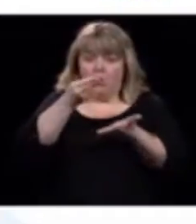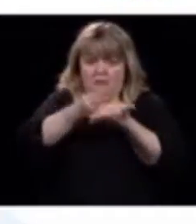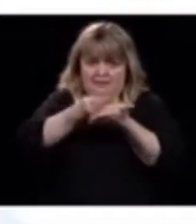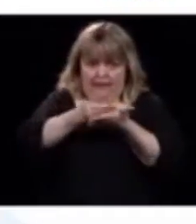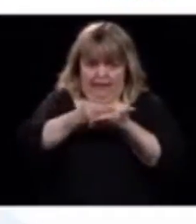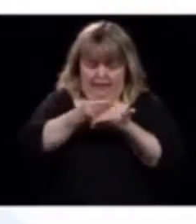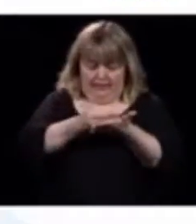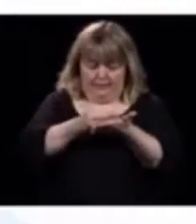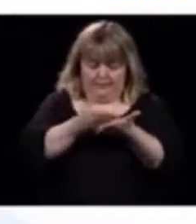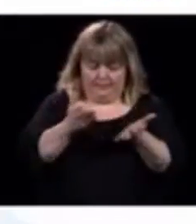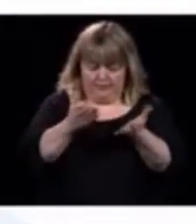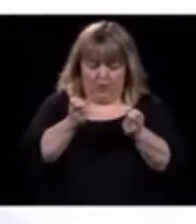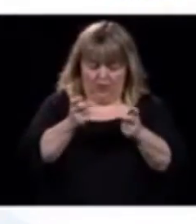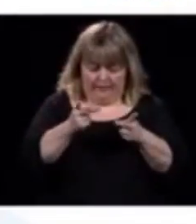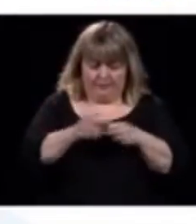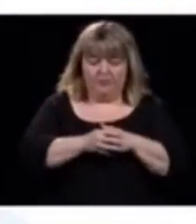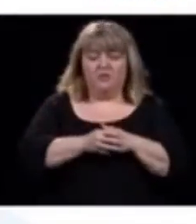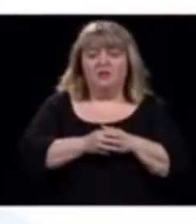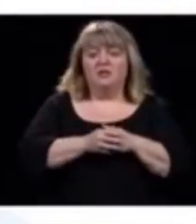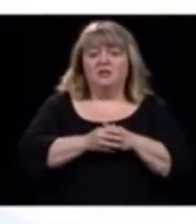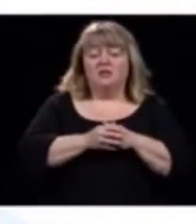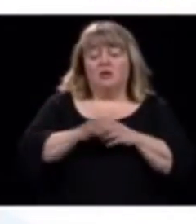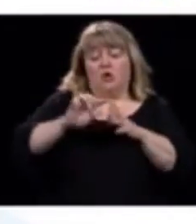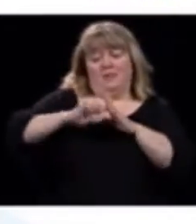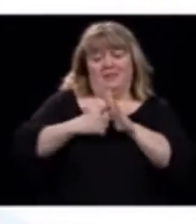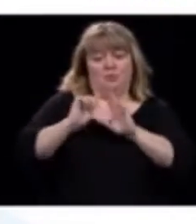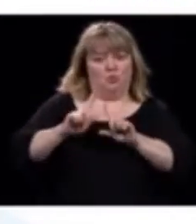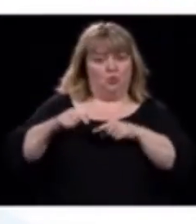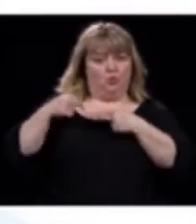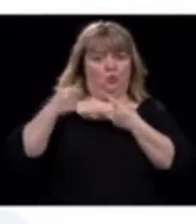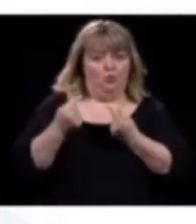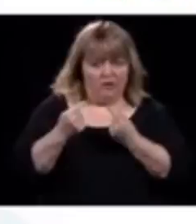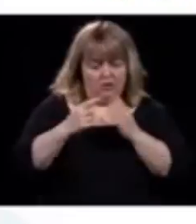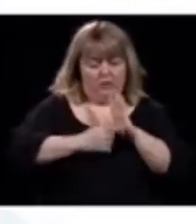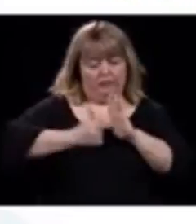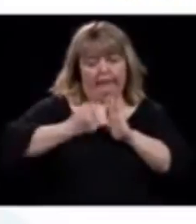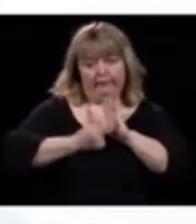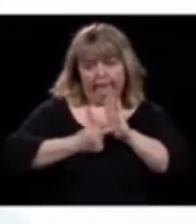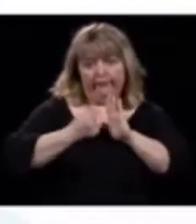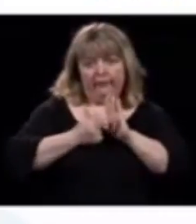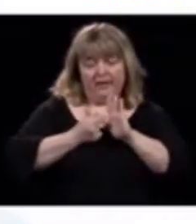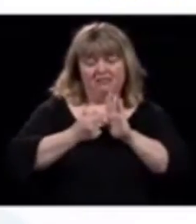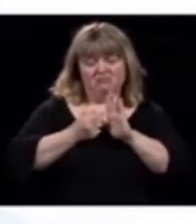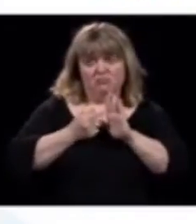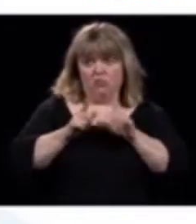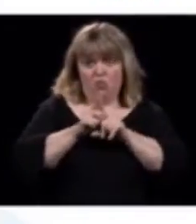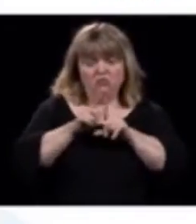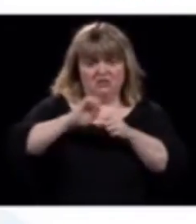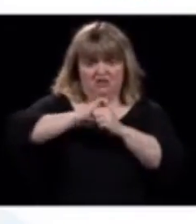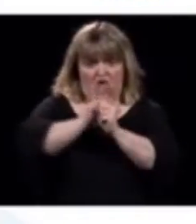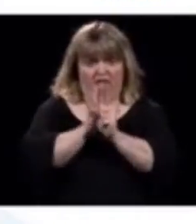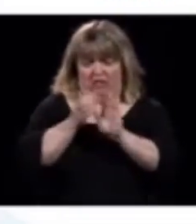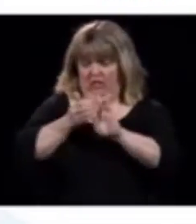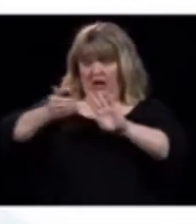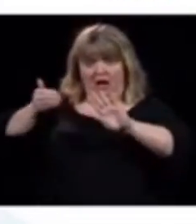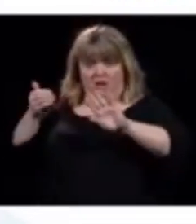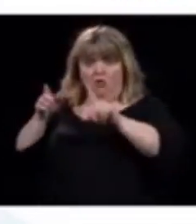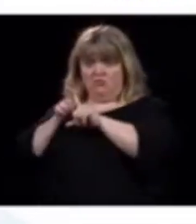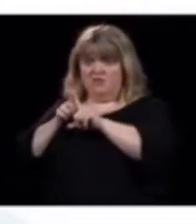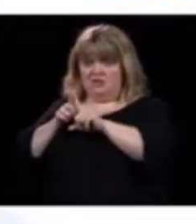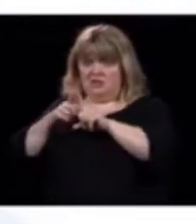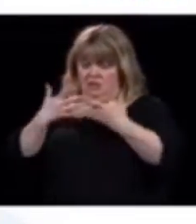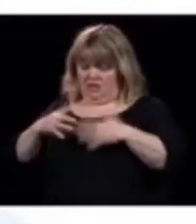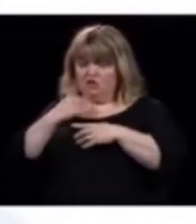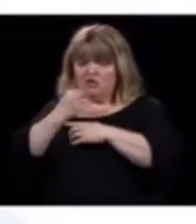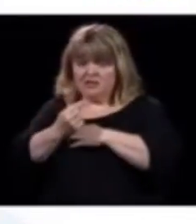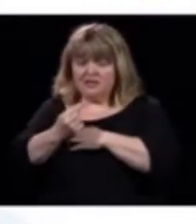nous, on l'a dit depuis le début, même je dirais que ça fait plusieurs mois, même avant la crise, nous, ce qu'on souhaite, c